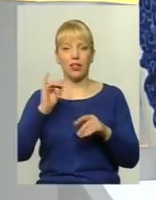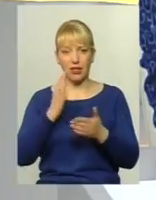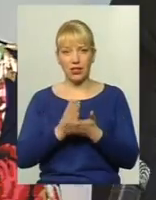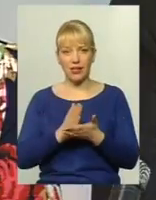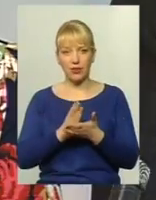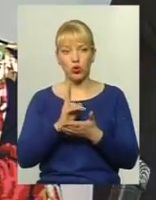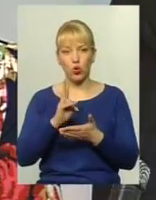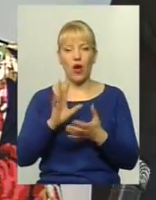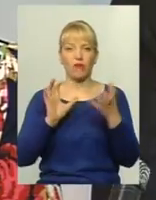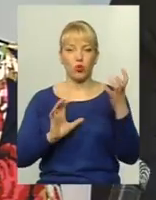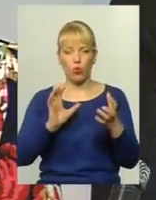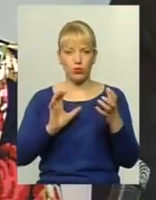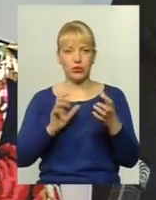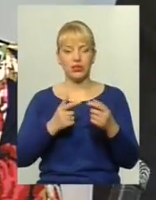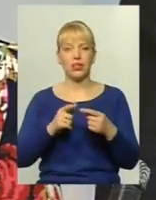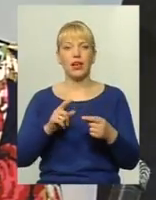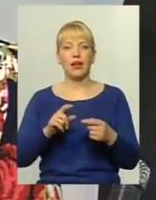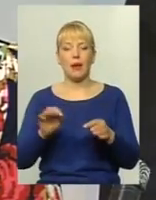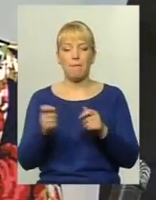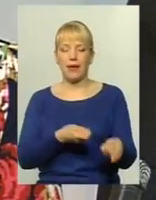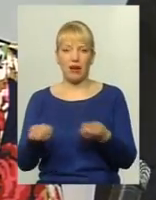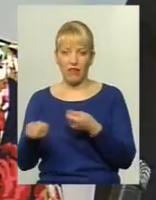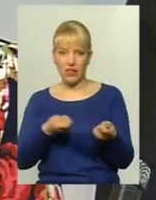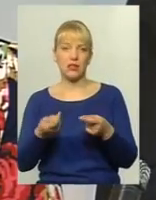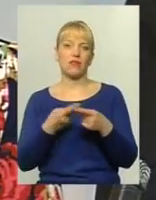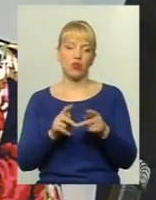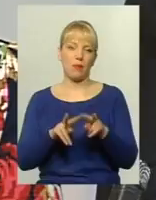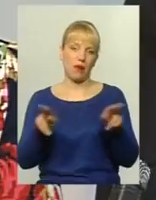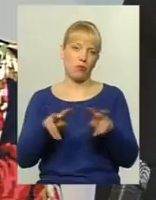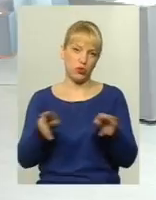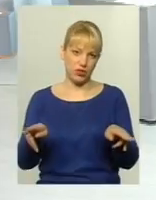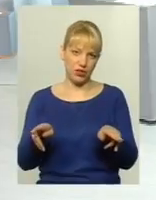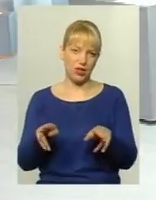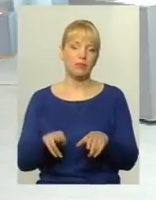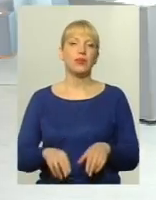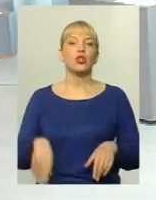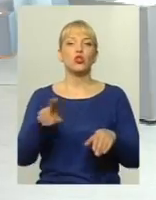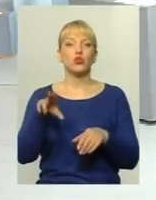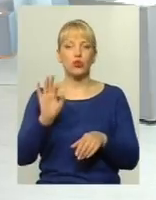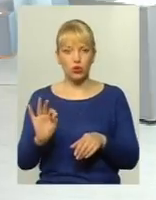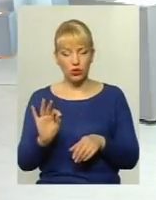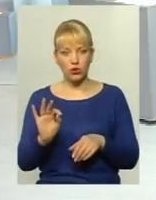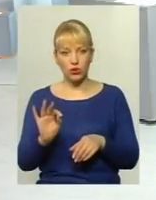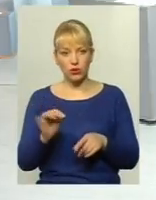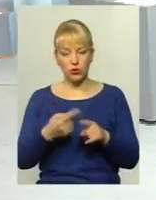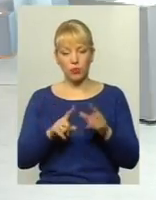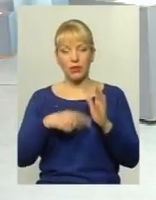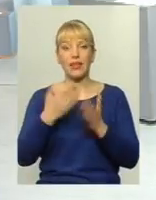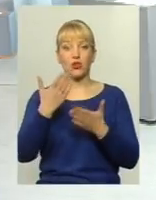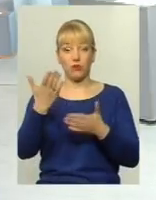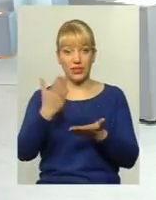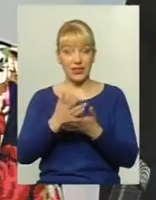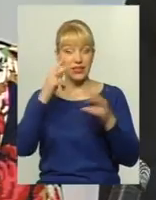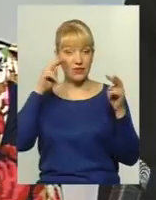перевезення, пропорційного розподілення. Стосовно питання, якщо ви стали свідками,